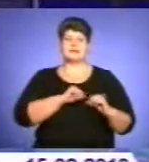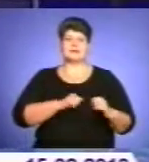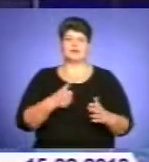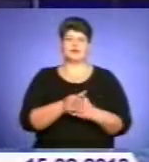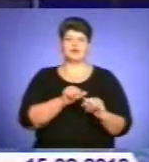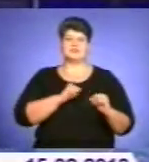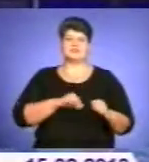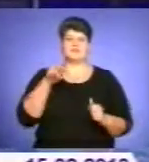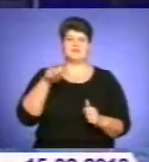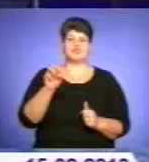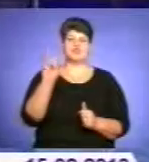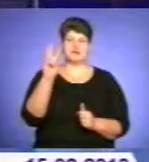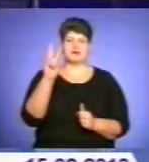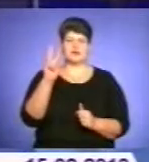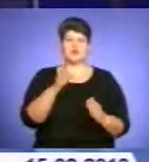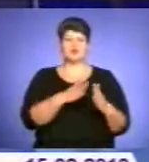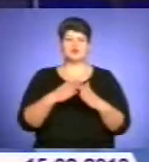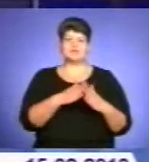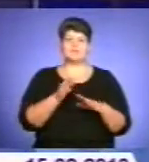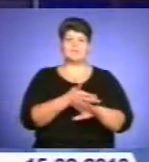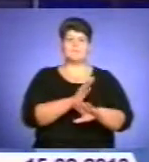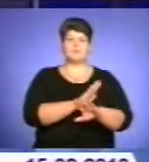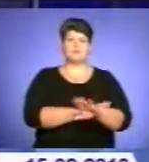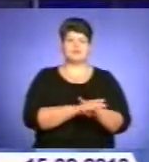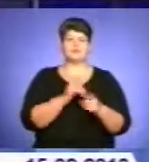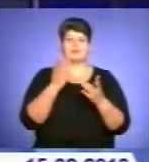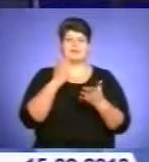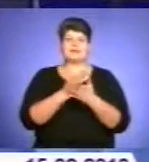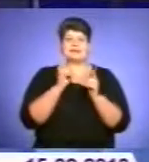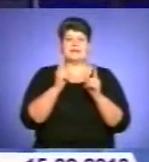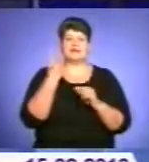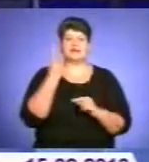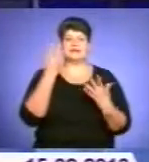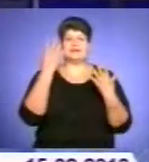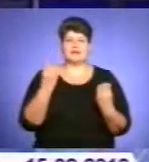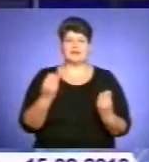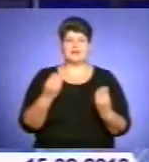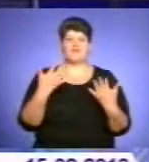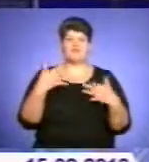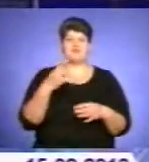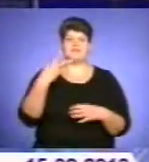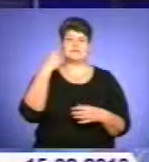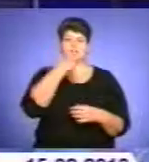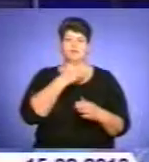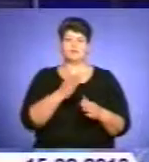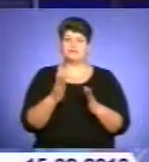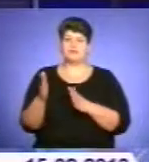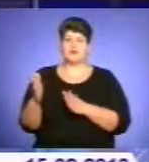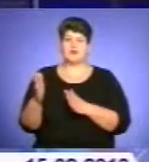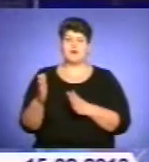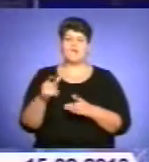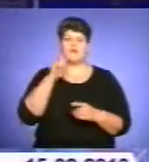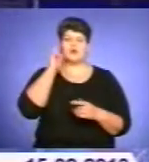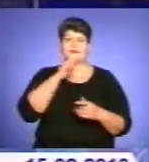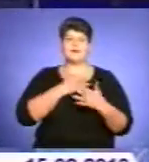-2013». У сусідній Польщі вона триває лише один день, проте уже 20 років поспіль. У Україні акція